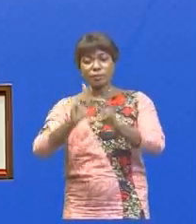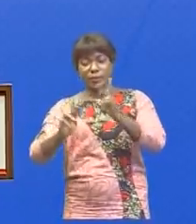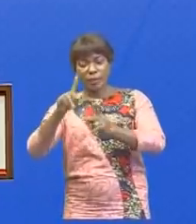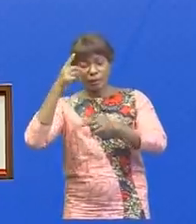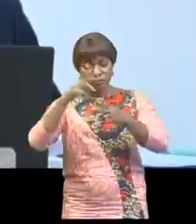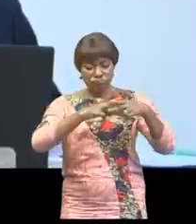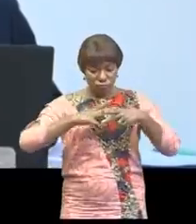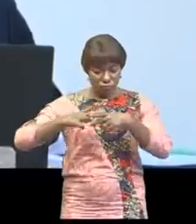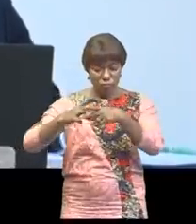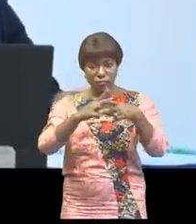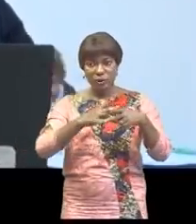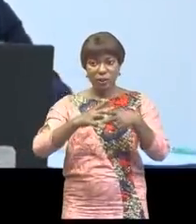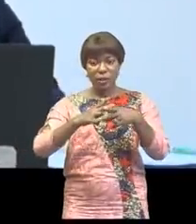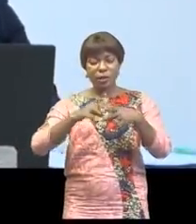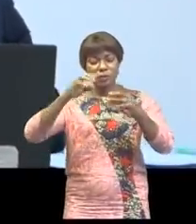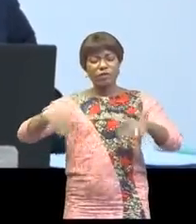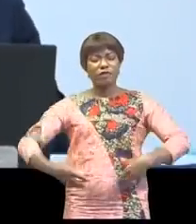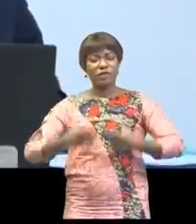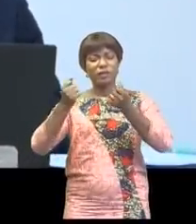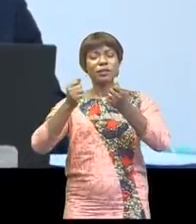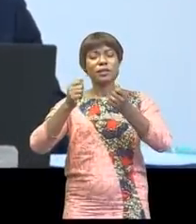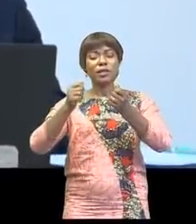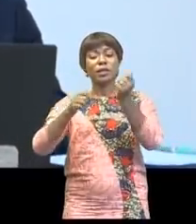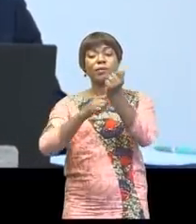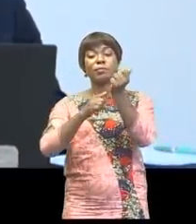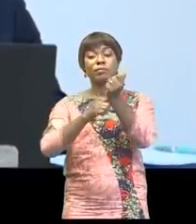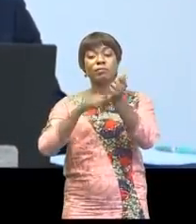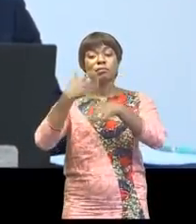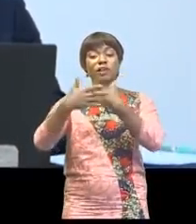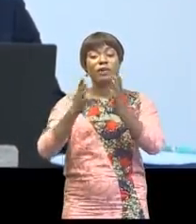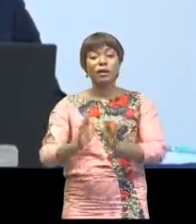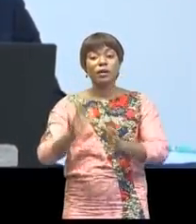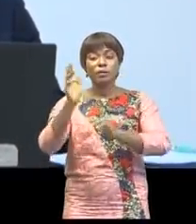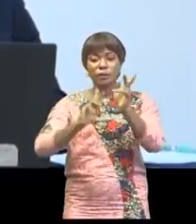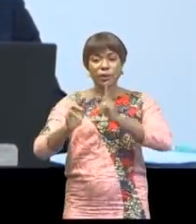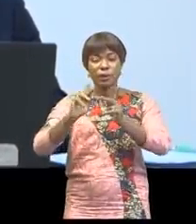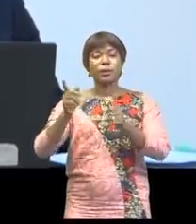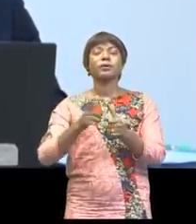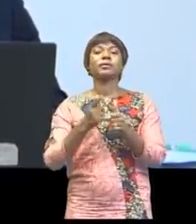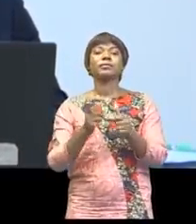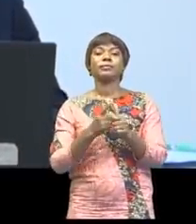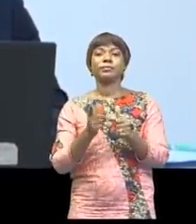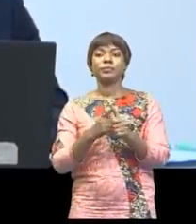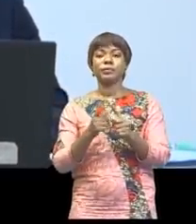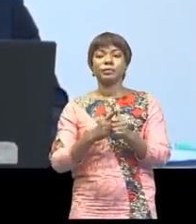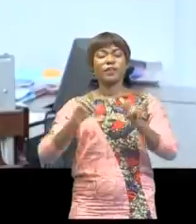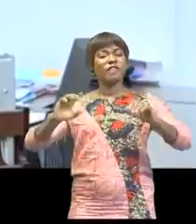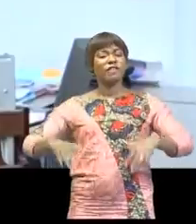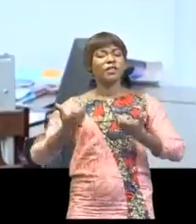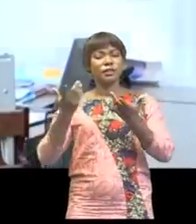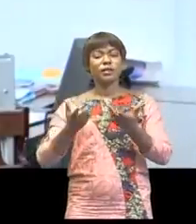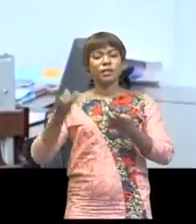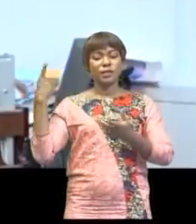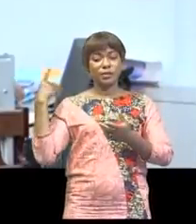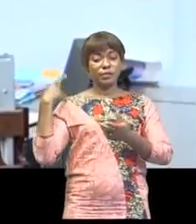gestion des revendications des agents publics. Concernant particulièrement les revendications des